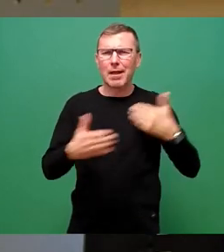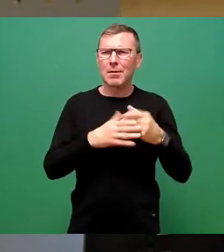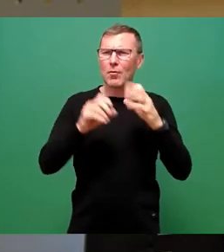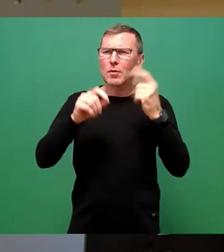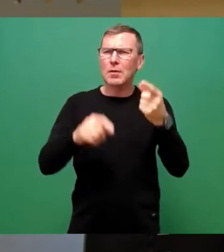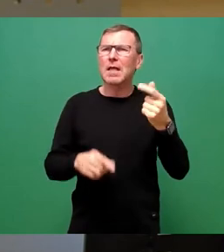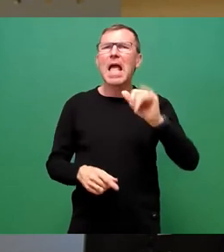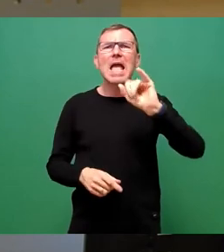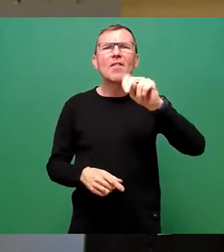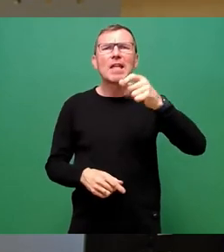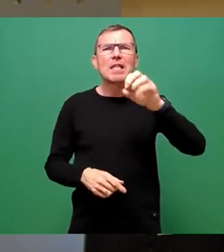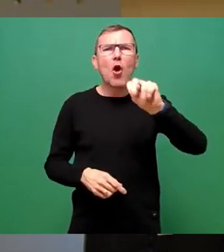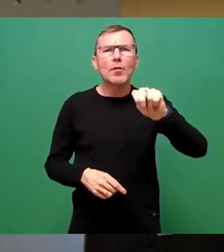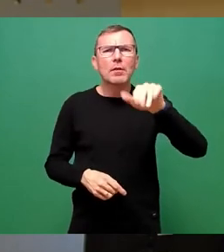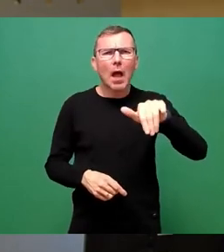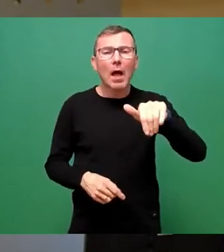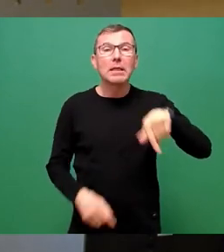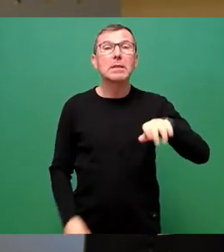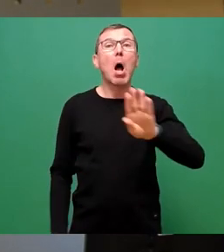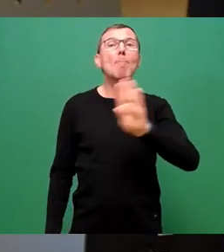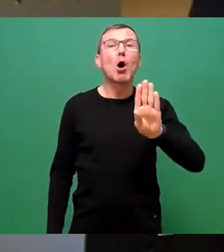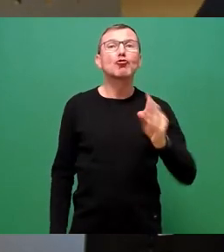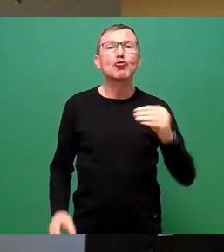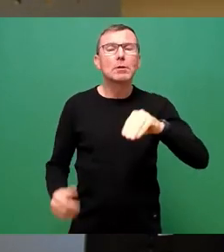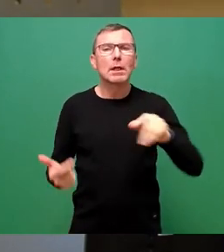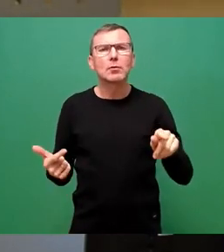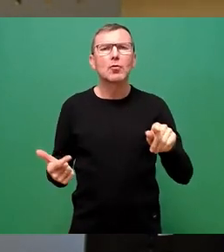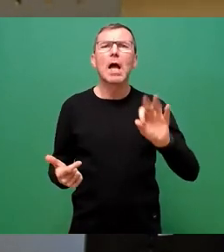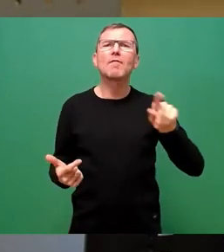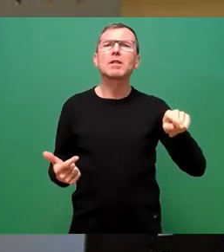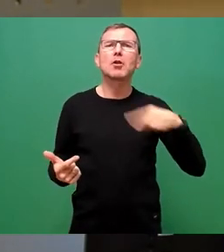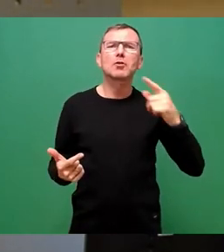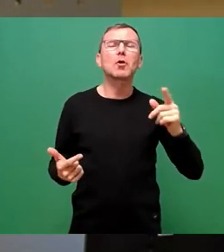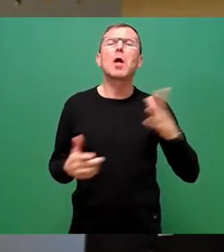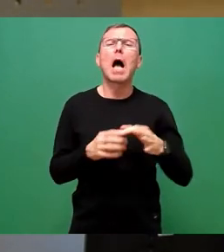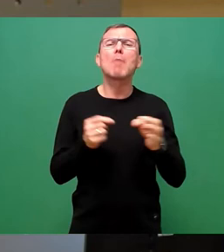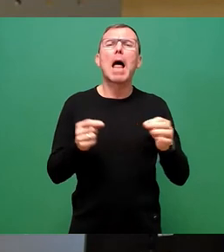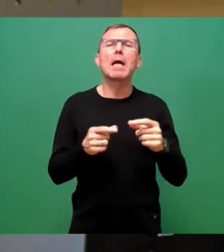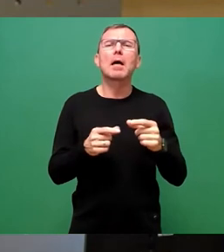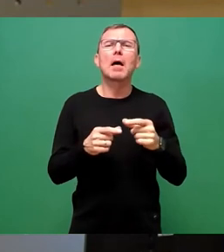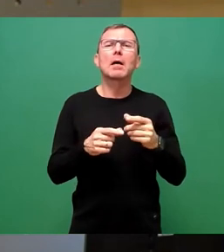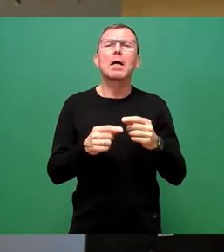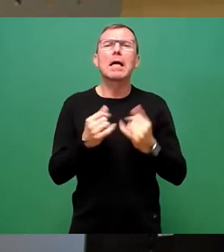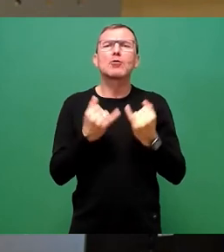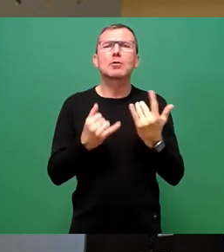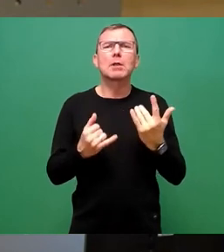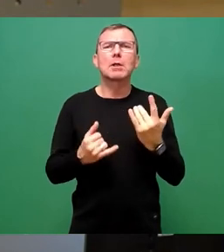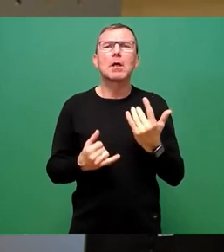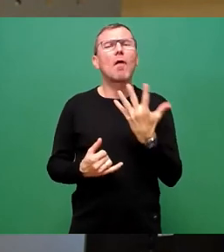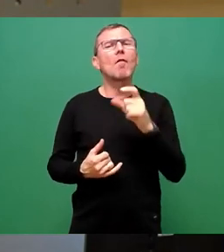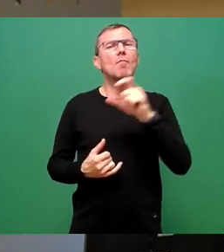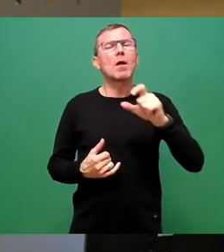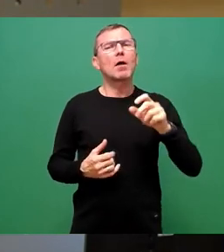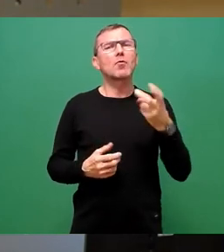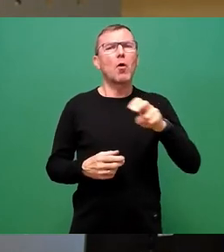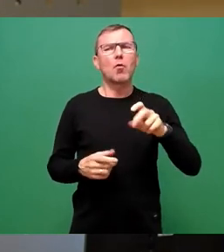Dresden. Bosch ist jetzt dazu gekommen, in Finien hat gesagt, Sie bauen Ihre Halbleiterindustrie mit, ich glaube, 5 Milliarden Euro aus. Also